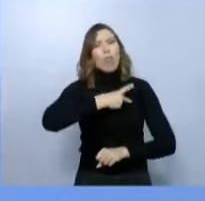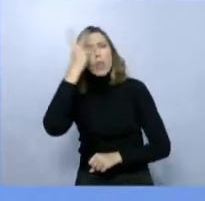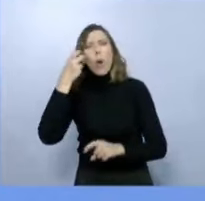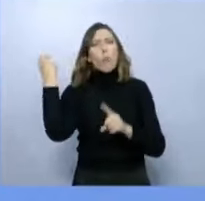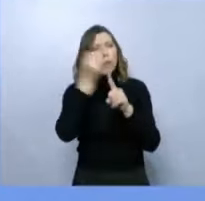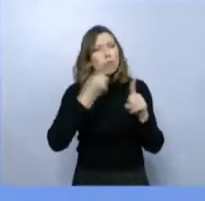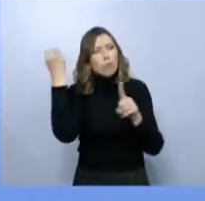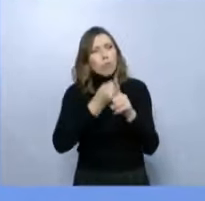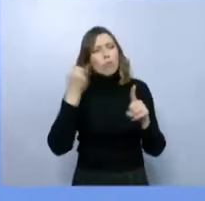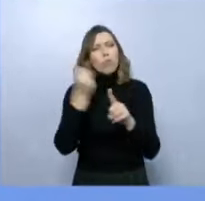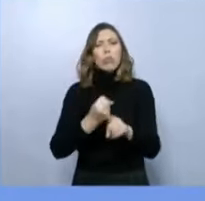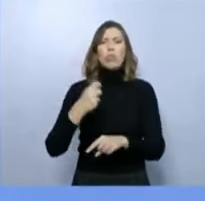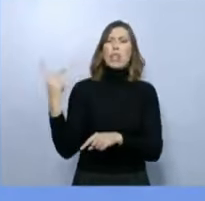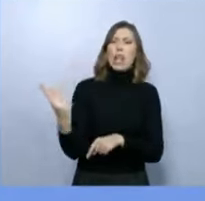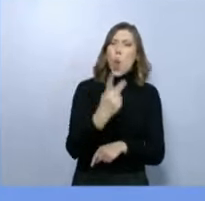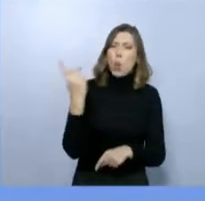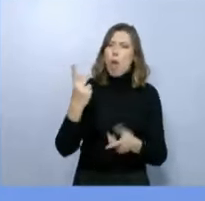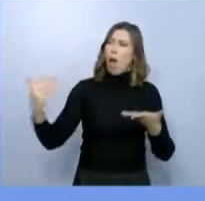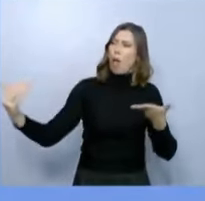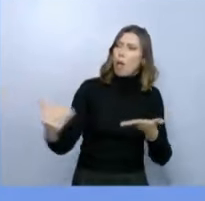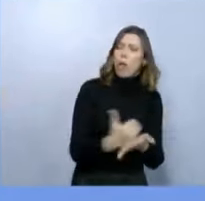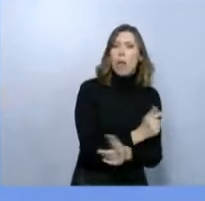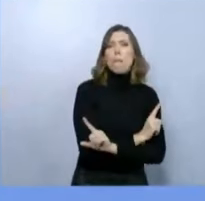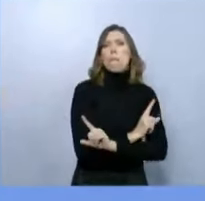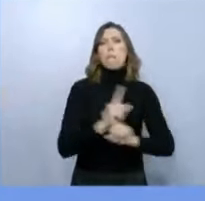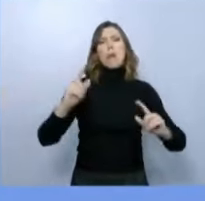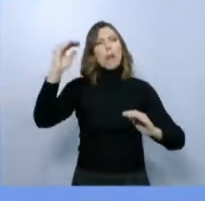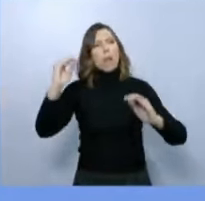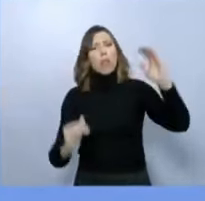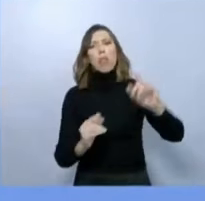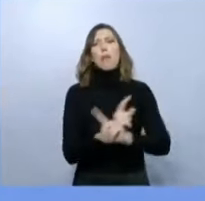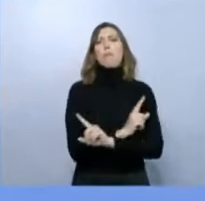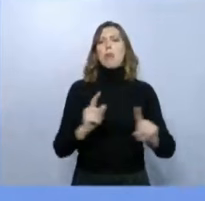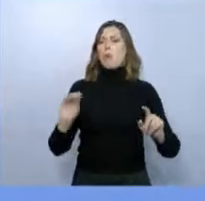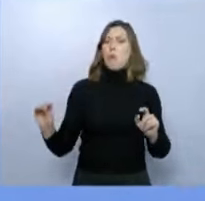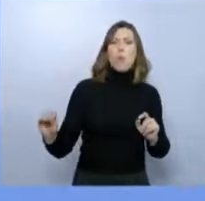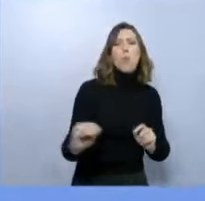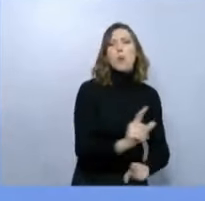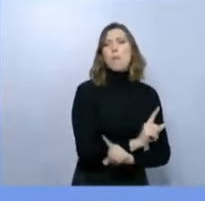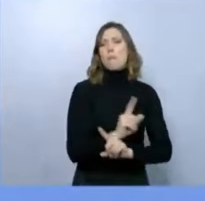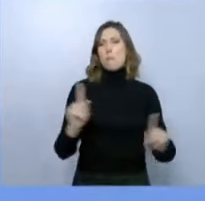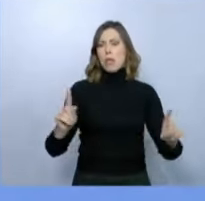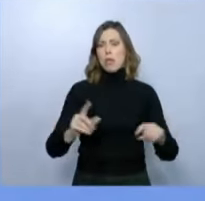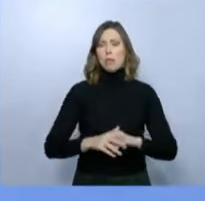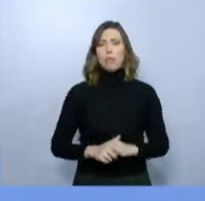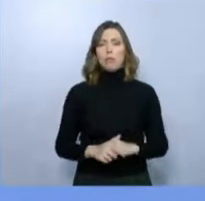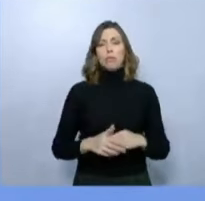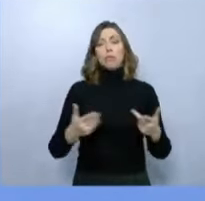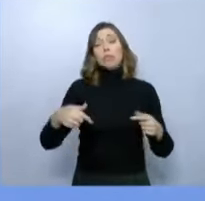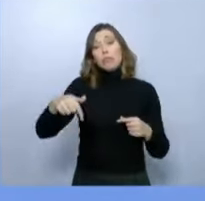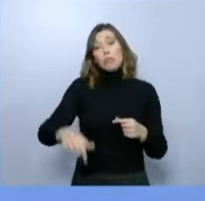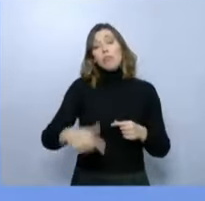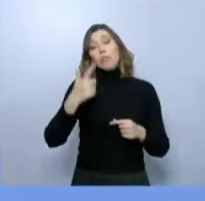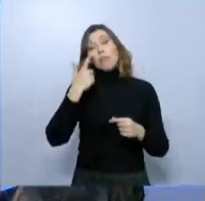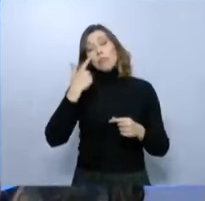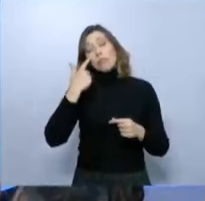κοινωνία χωρίς εκμετάλλευση και αδικία. Απέναντι από το Λαύριο, όπως βλέπετε το ταμπλό ακριβώς